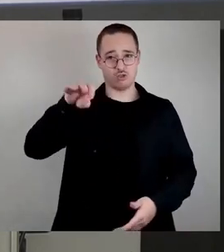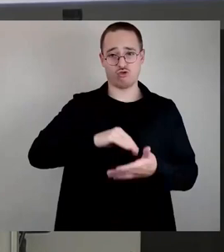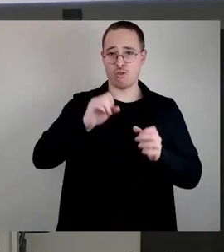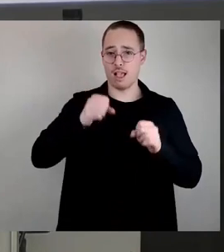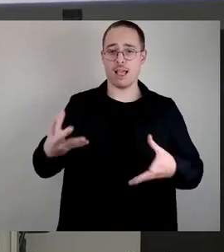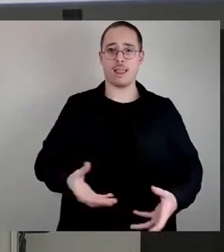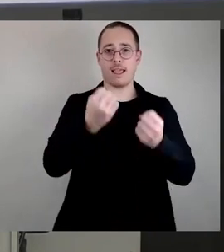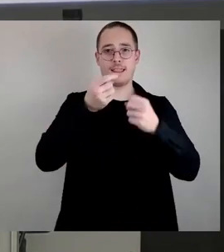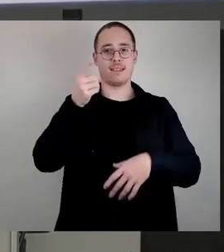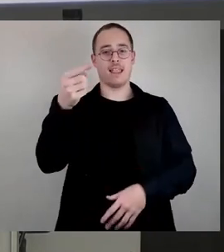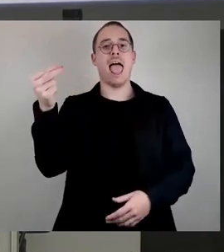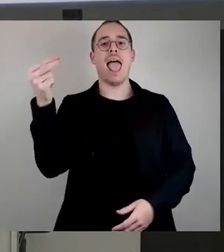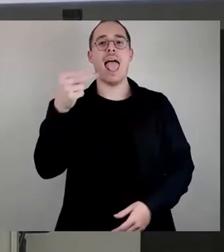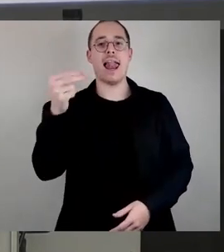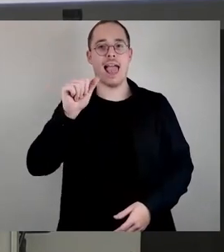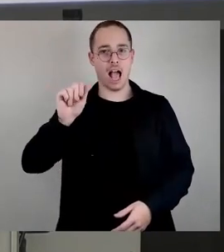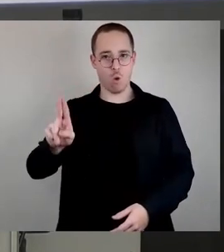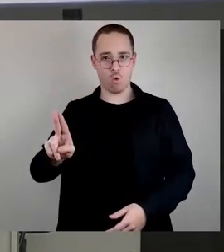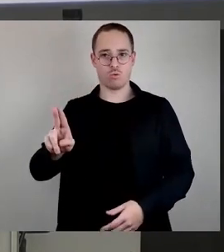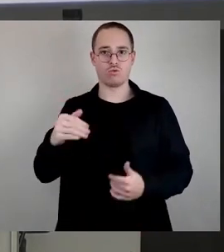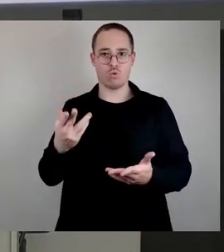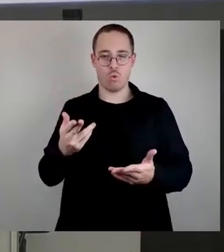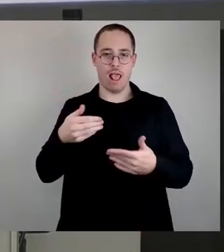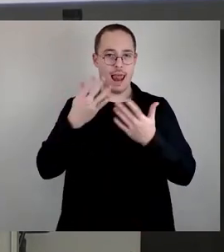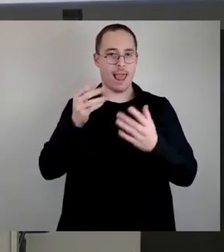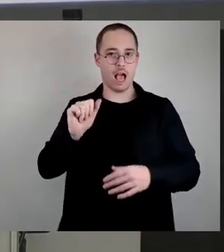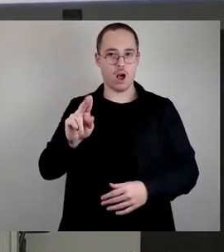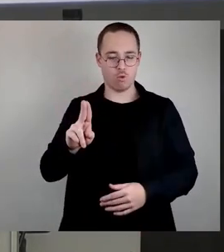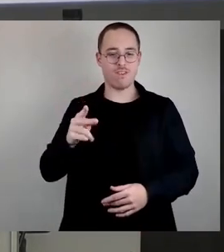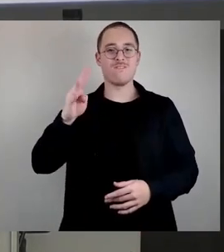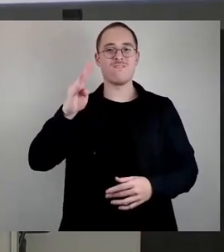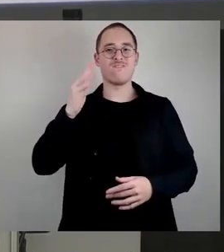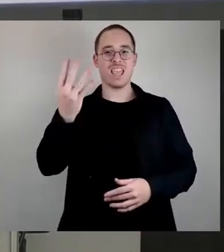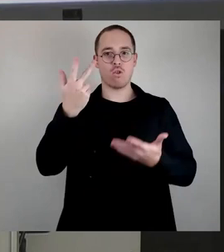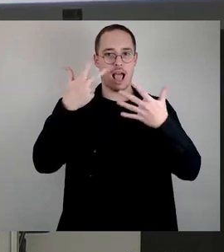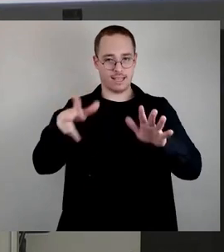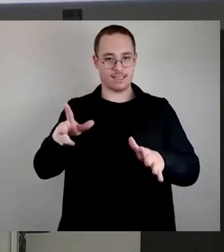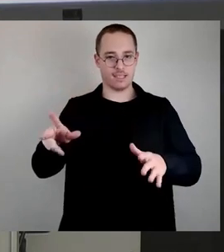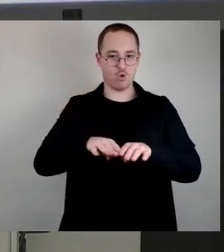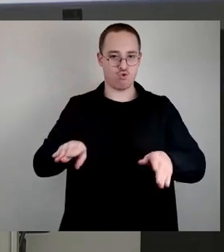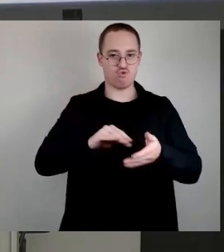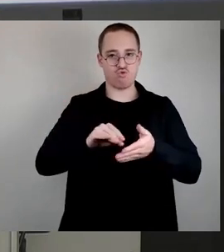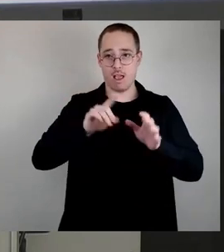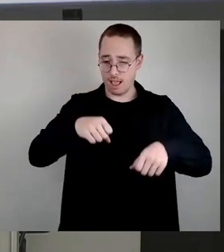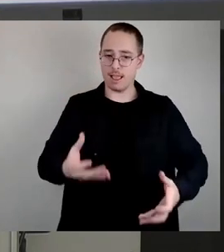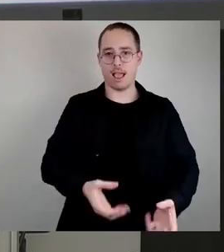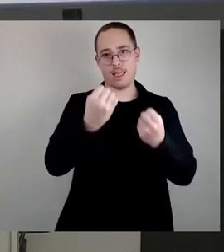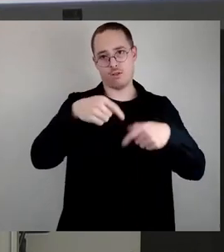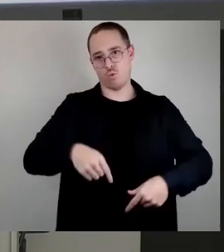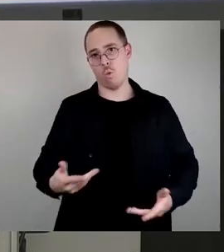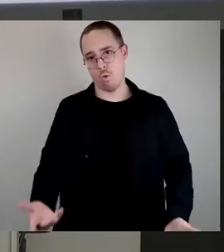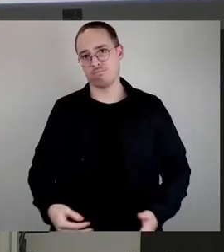das die Hellerauer Grundschule, die 84. Ja, auch diesmal war die Mitbestimmung ungewöhnlich gut